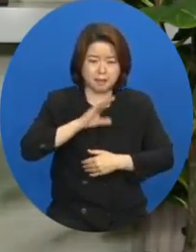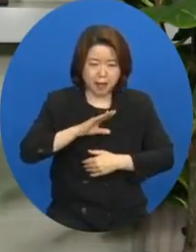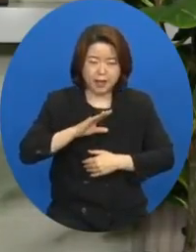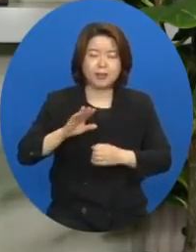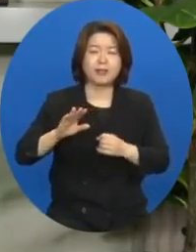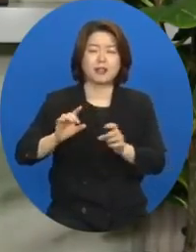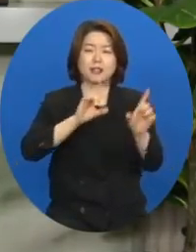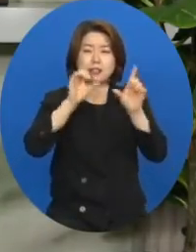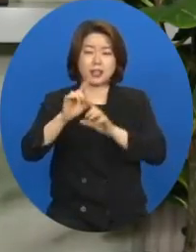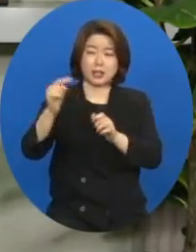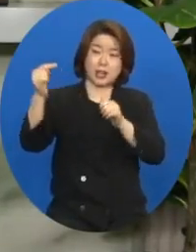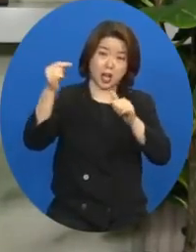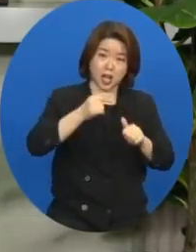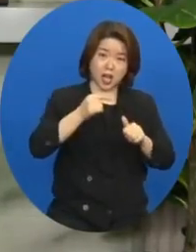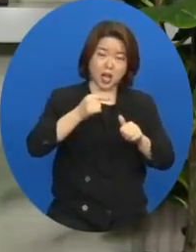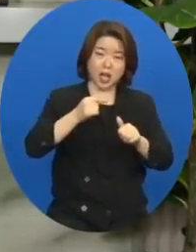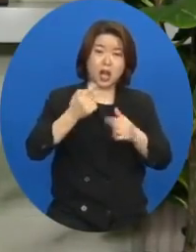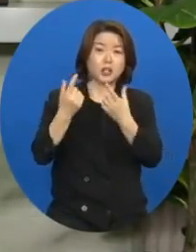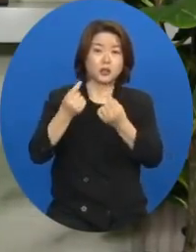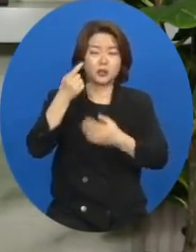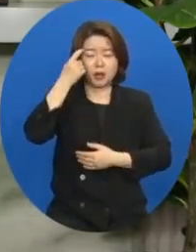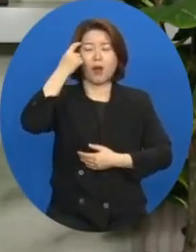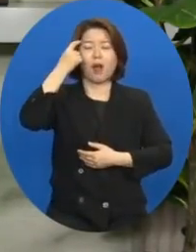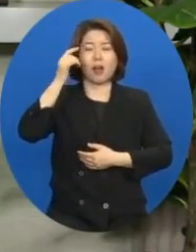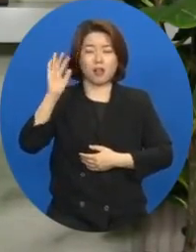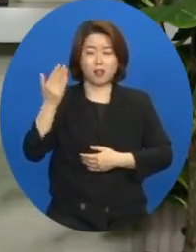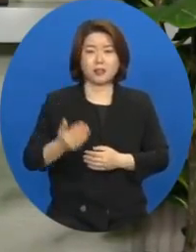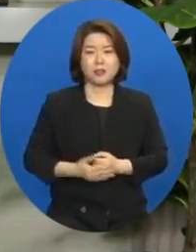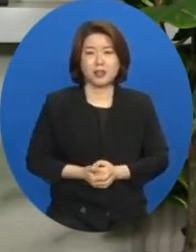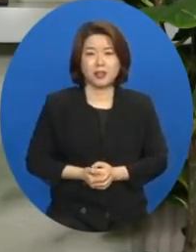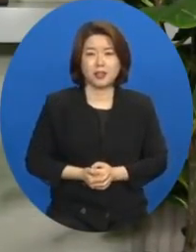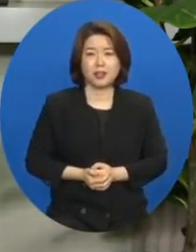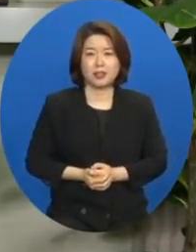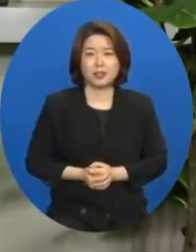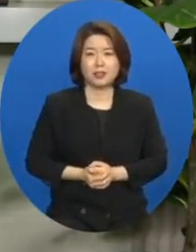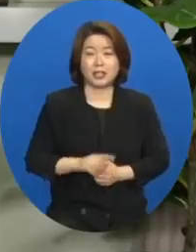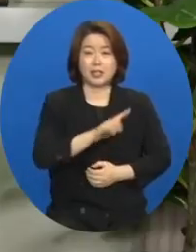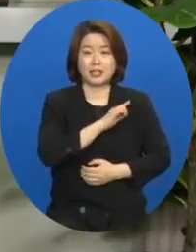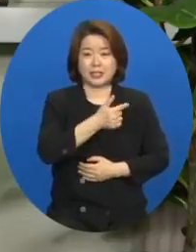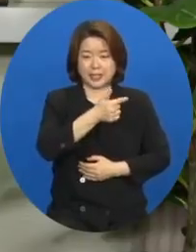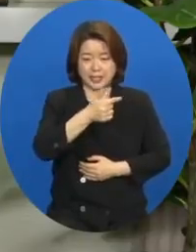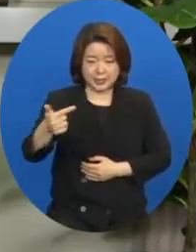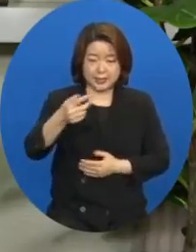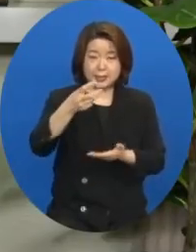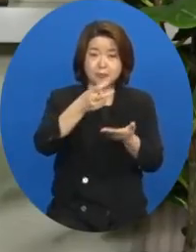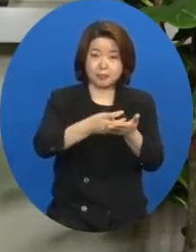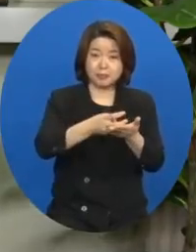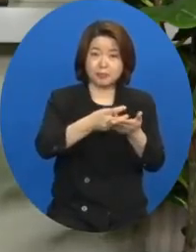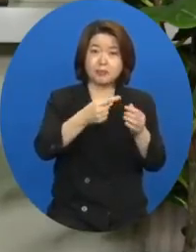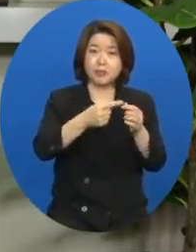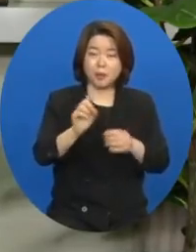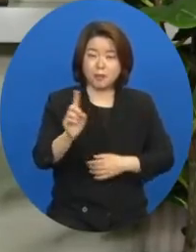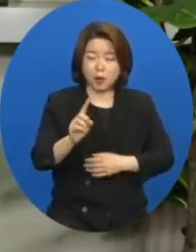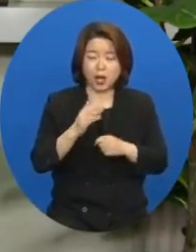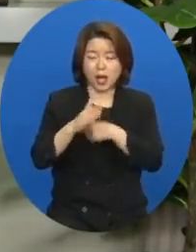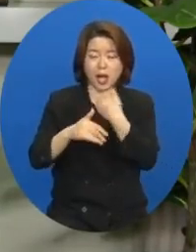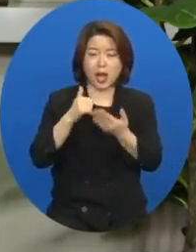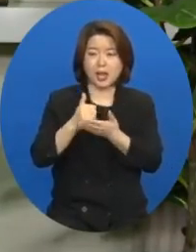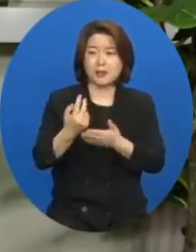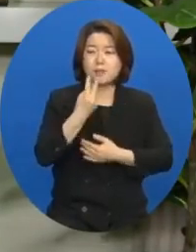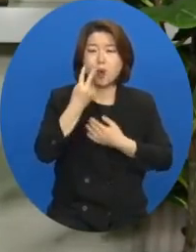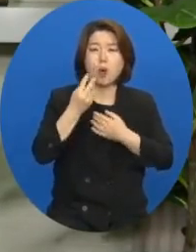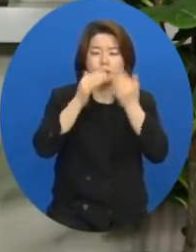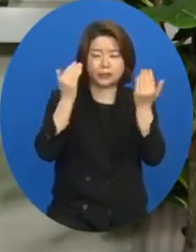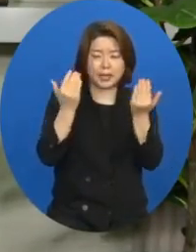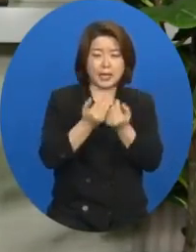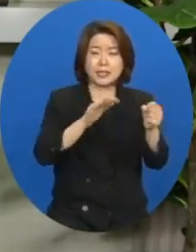라고 하는 말씀을 주시는 것을 깨닫게 됐습니다. 가장 큰 개명은 하나님을 목숨을 다해 사랑하고